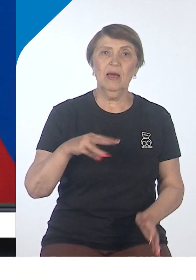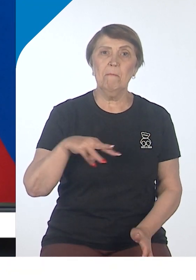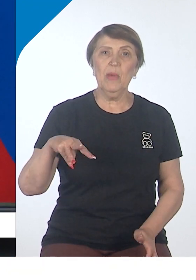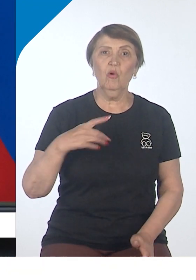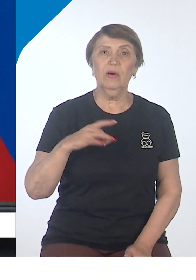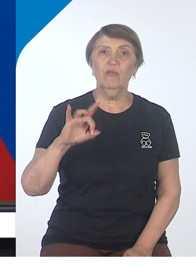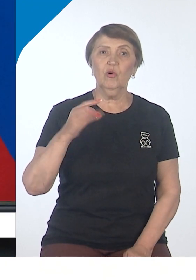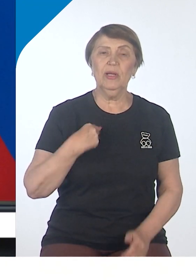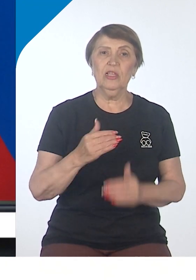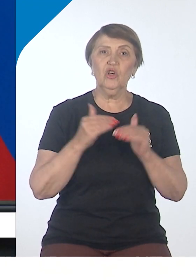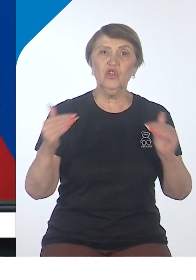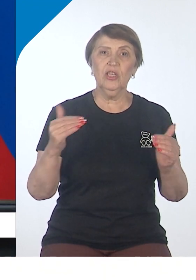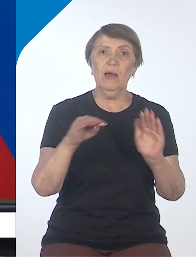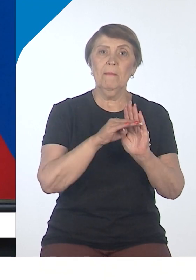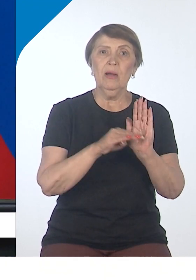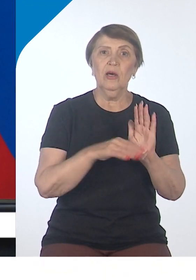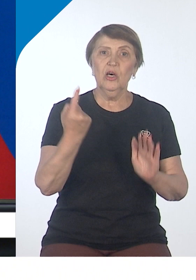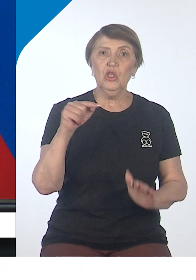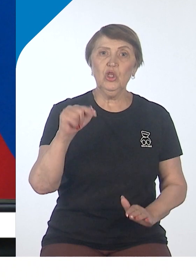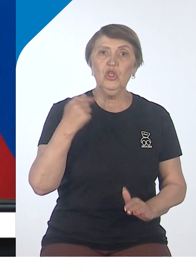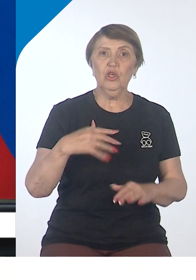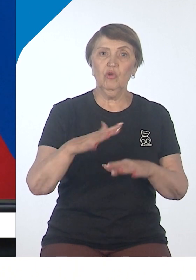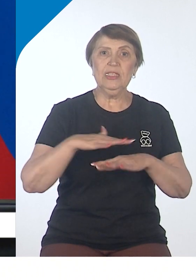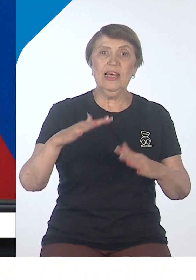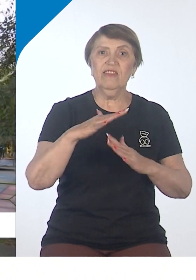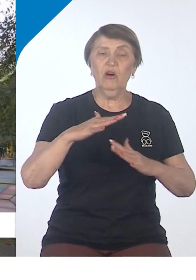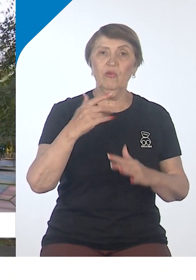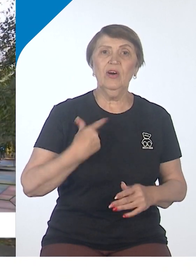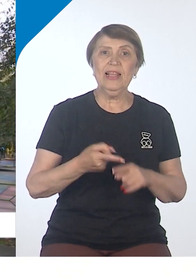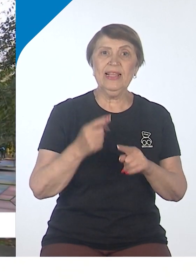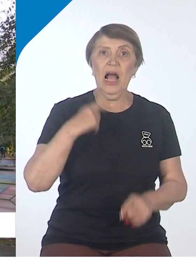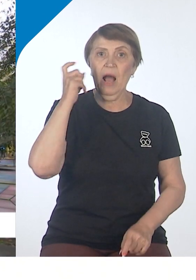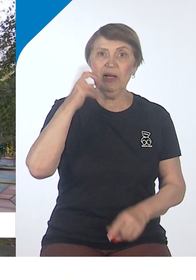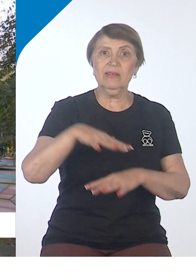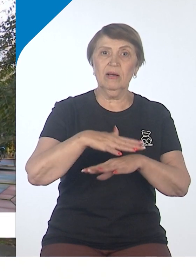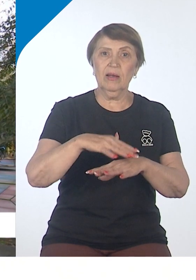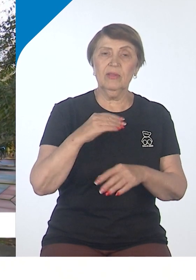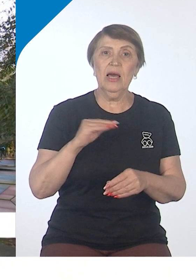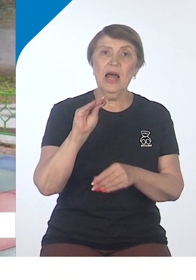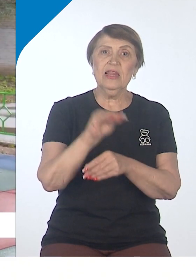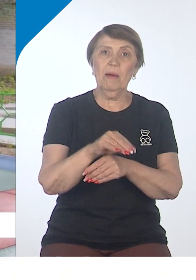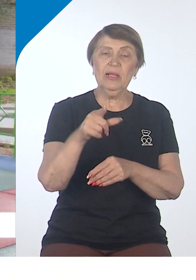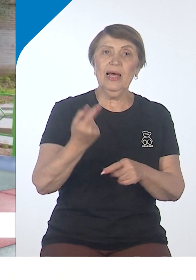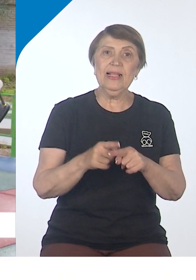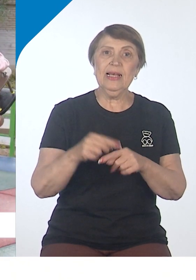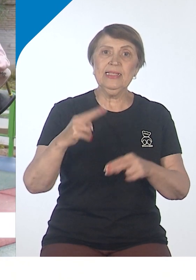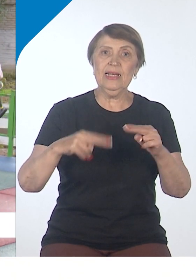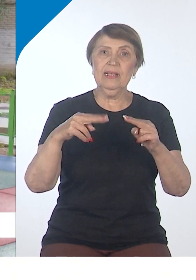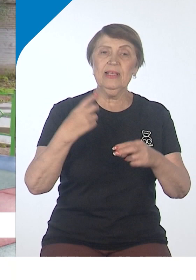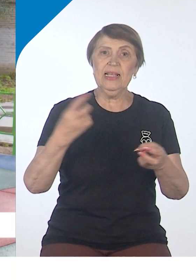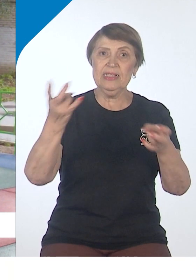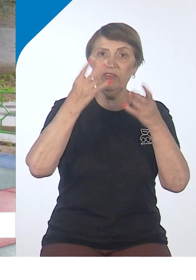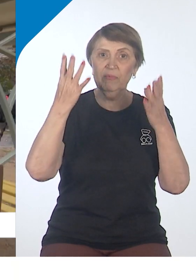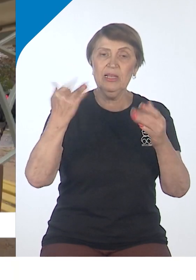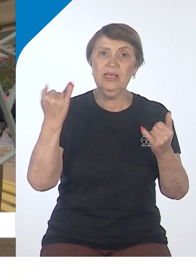на расширение программы «Тысяча дворов» именно для Хабаровского края. Дополнительная сумма на строительство современных детских и